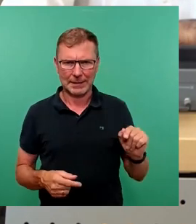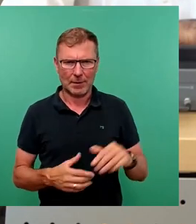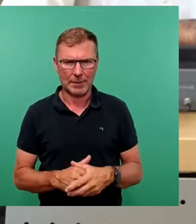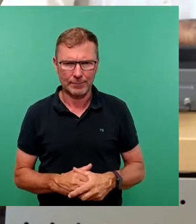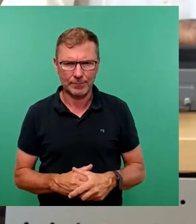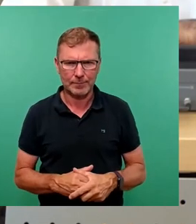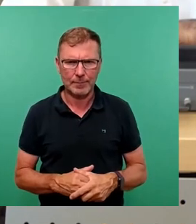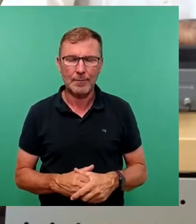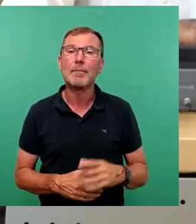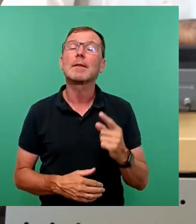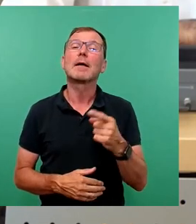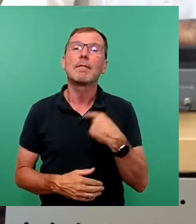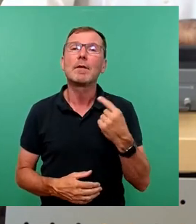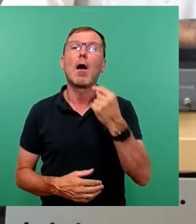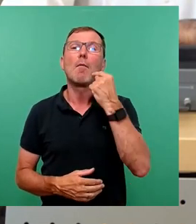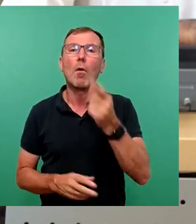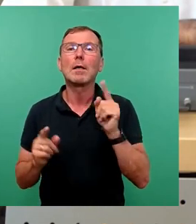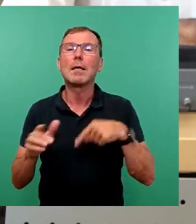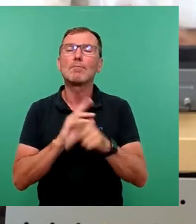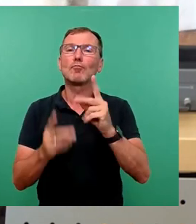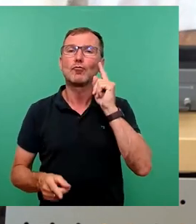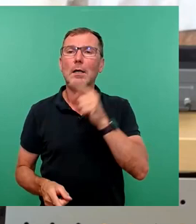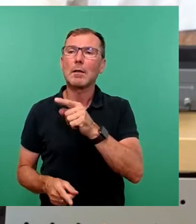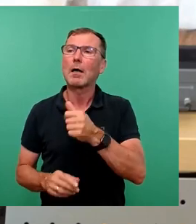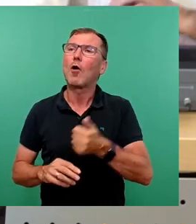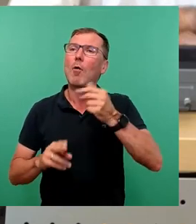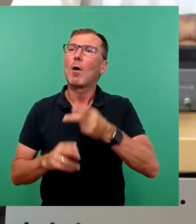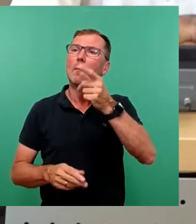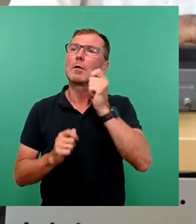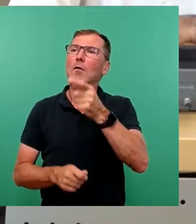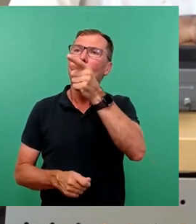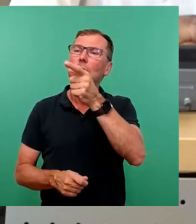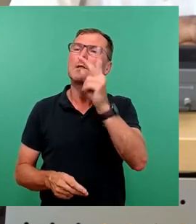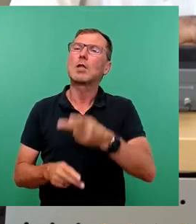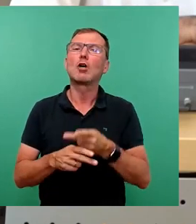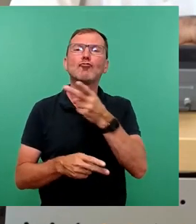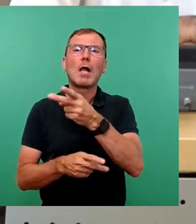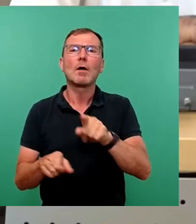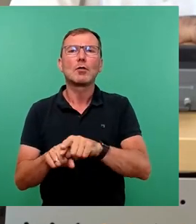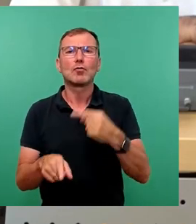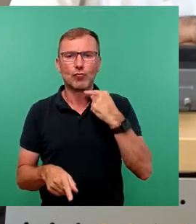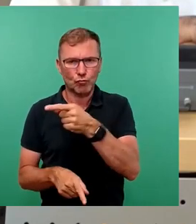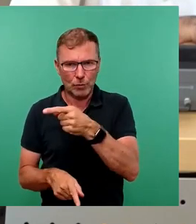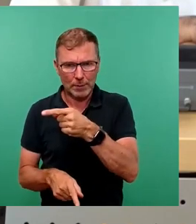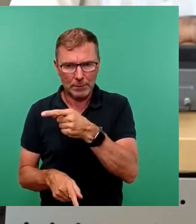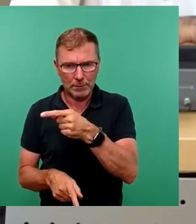Wir werden morgen im Stadtrat dem OB-Vorschlag seiner Stellvertretung zustimmen. Ja,